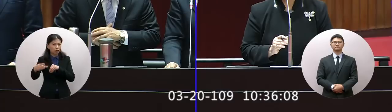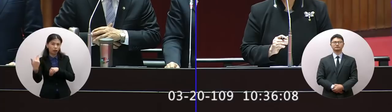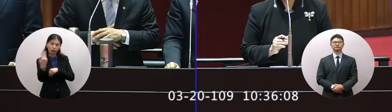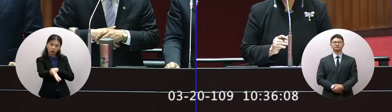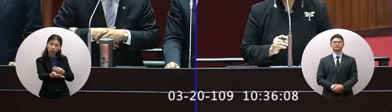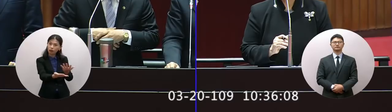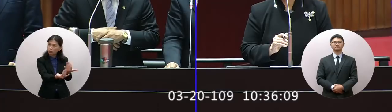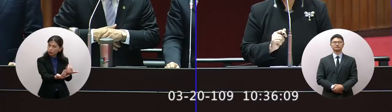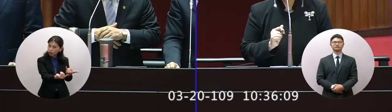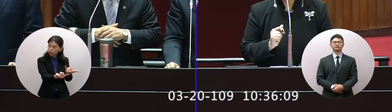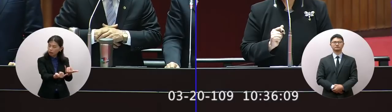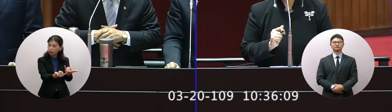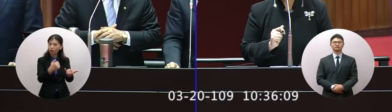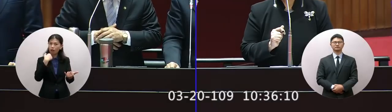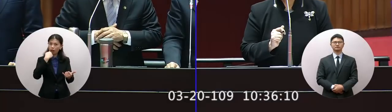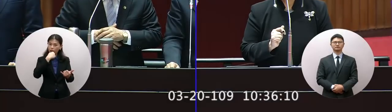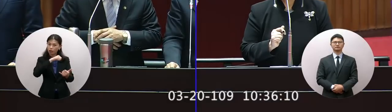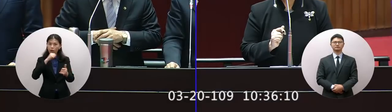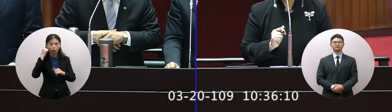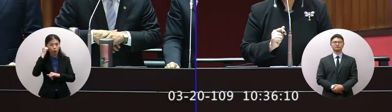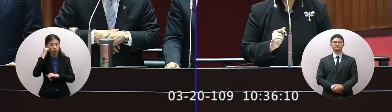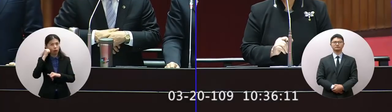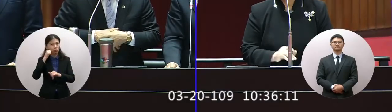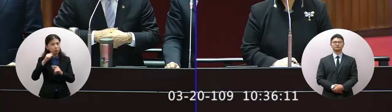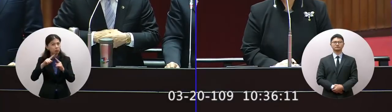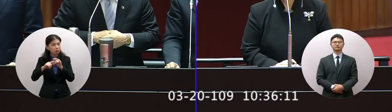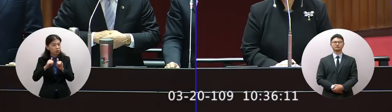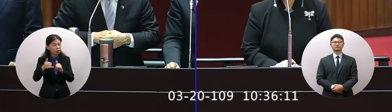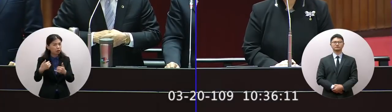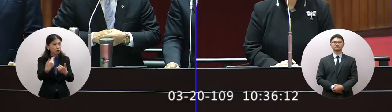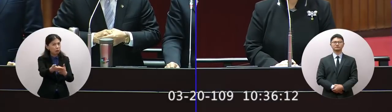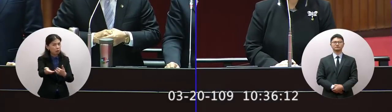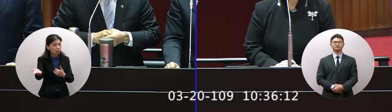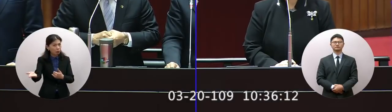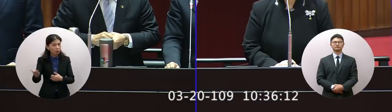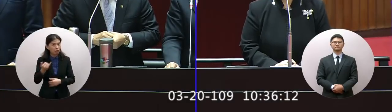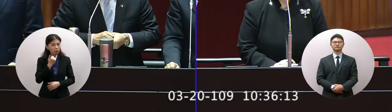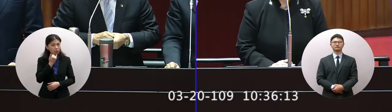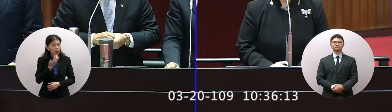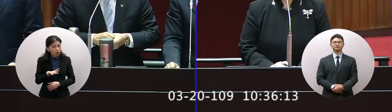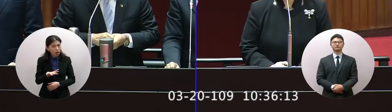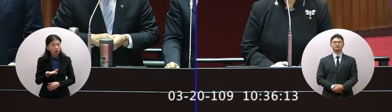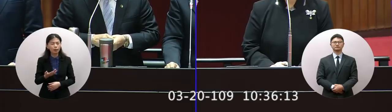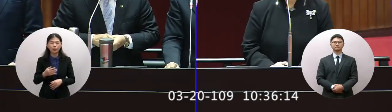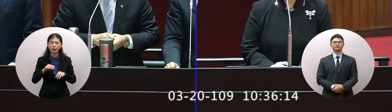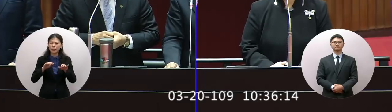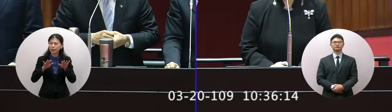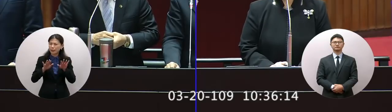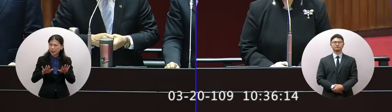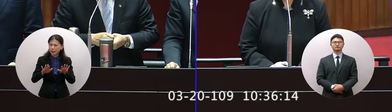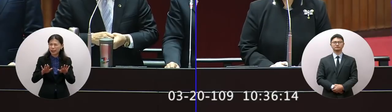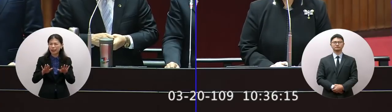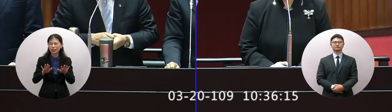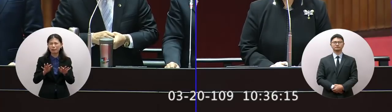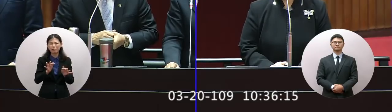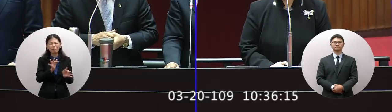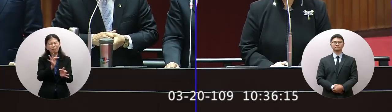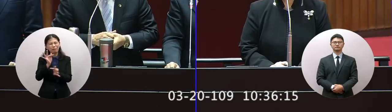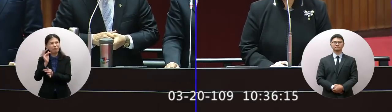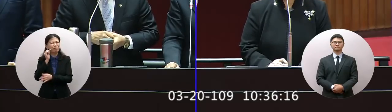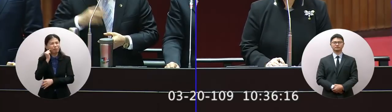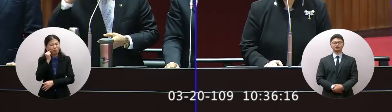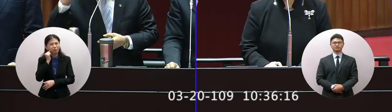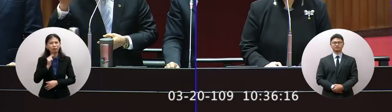還有我們那裡台胞我們的同胞目前還沒辦法做到這樣